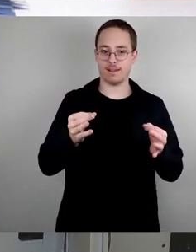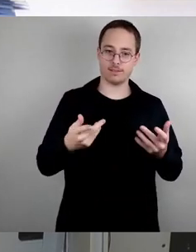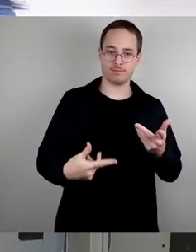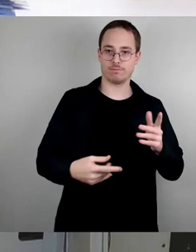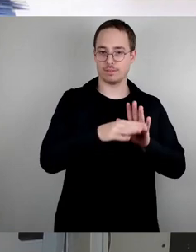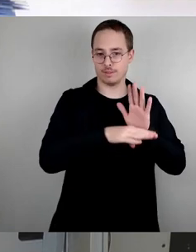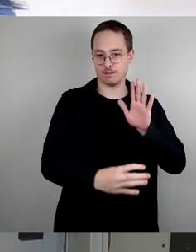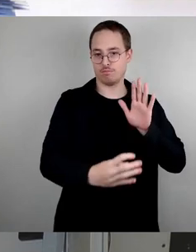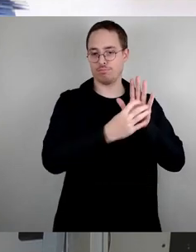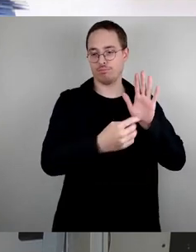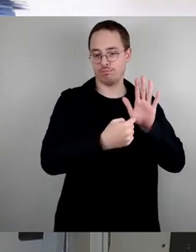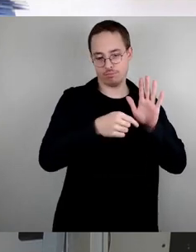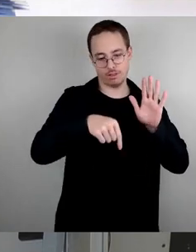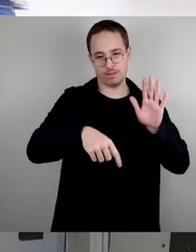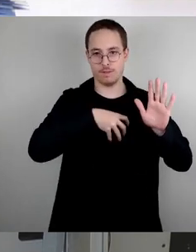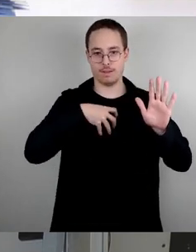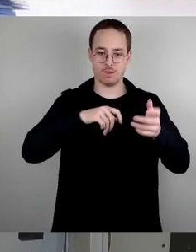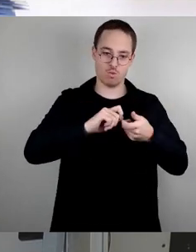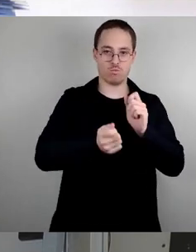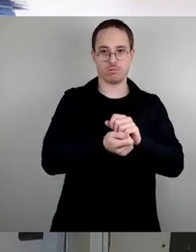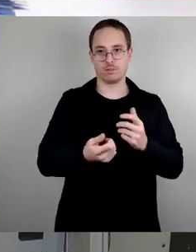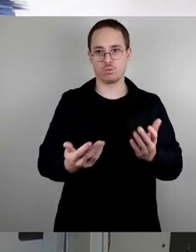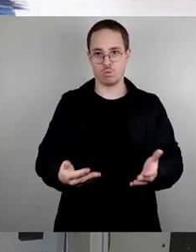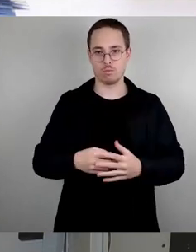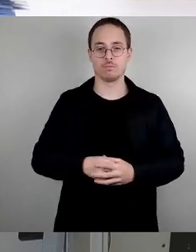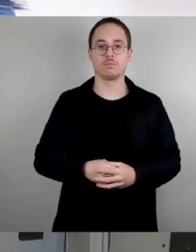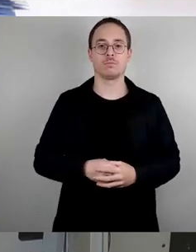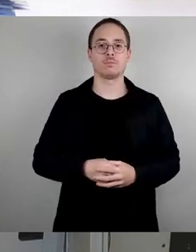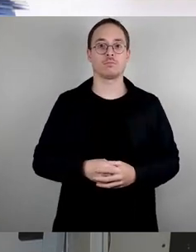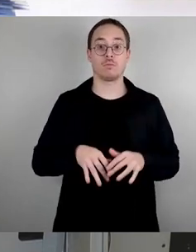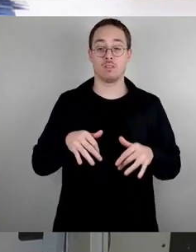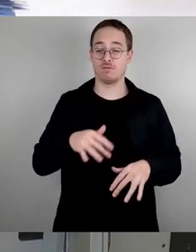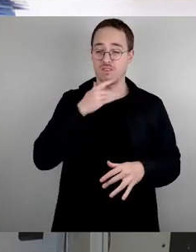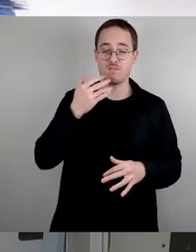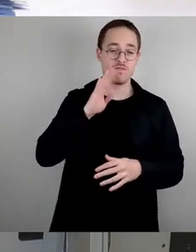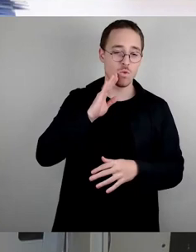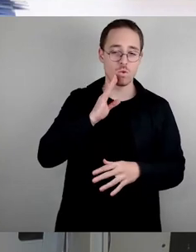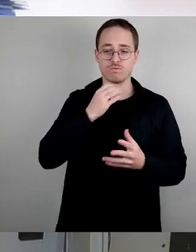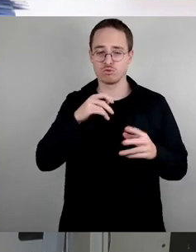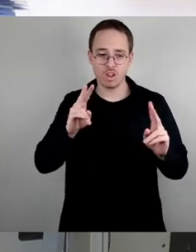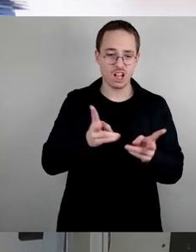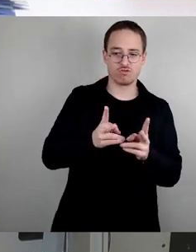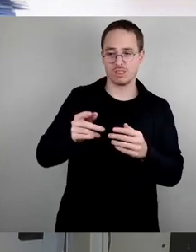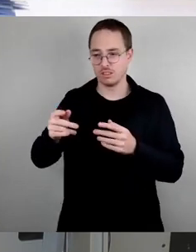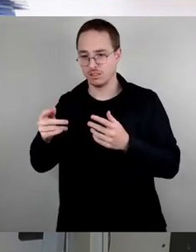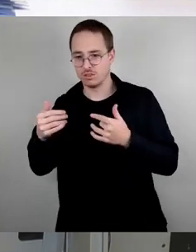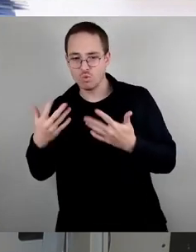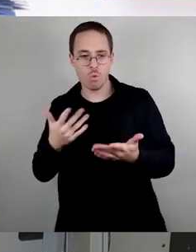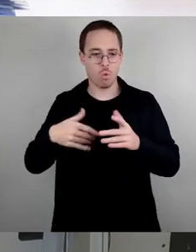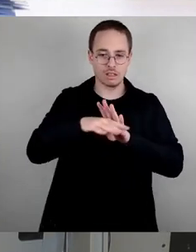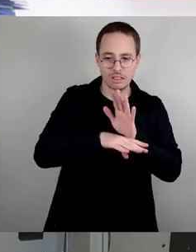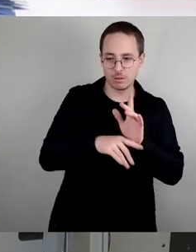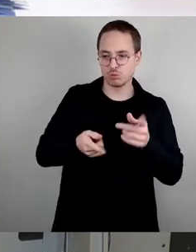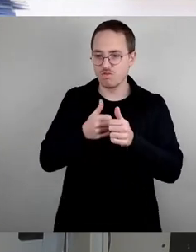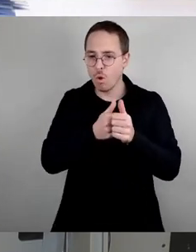Wohnraum günstiger zu machen. Immer mit möglichst vielen Einschränkungen und Vorschriften, was Eigentümer alles dürfen bzw. nicht dürfen. Die Ergebnisse sind, glaube